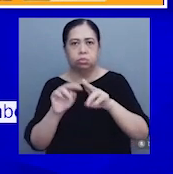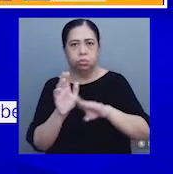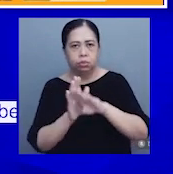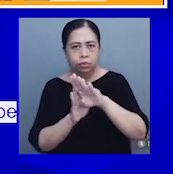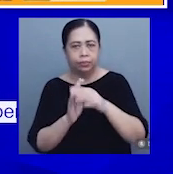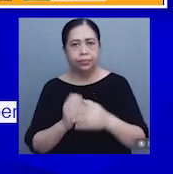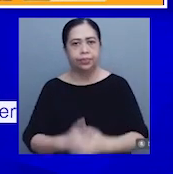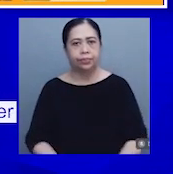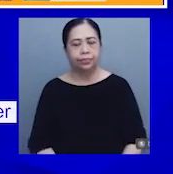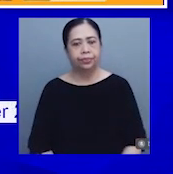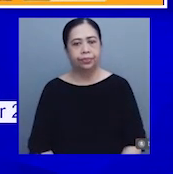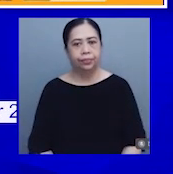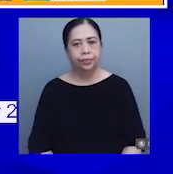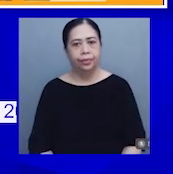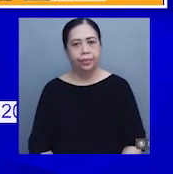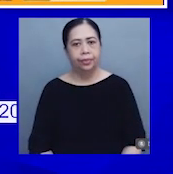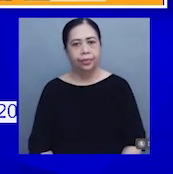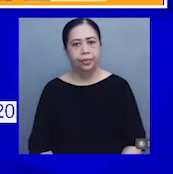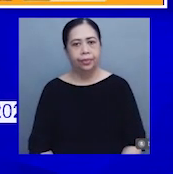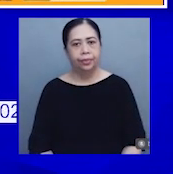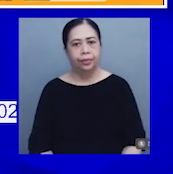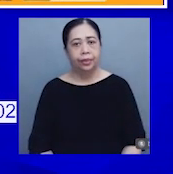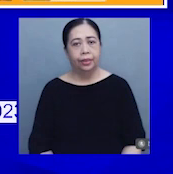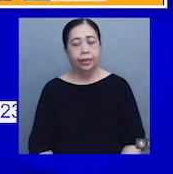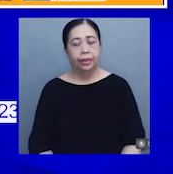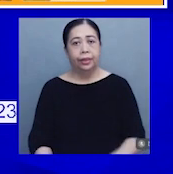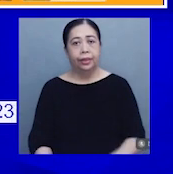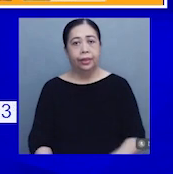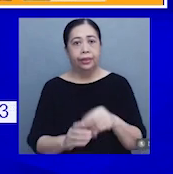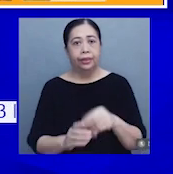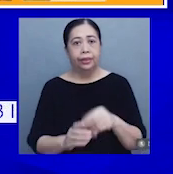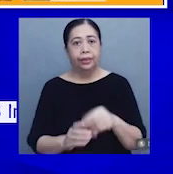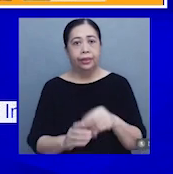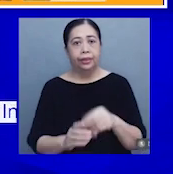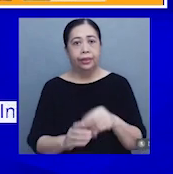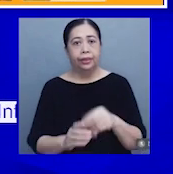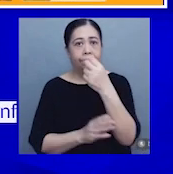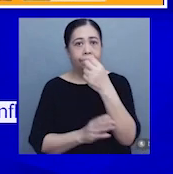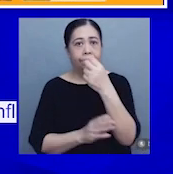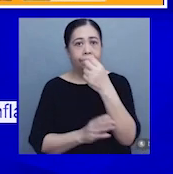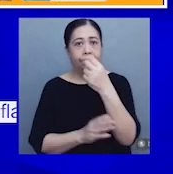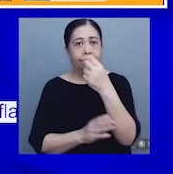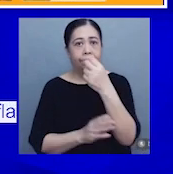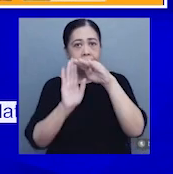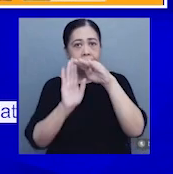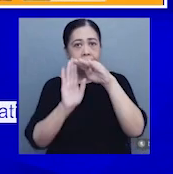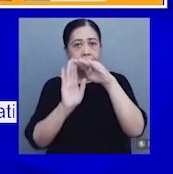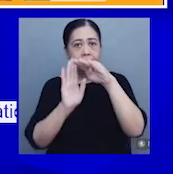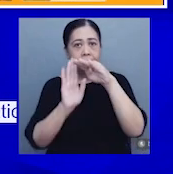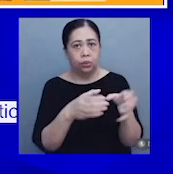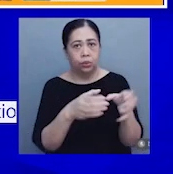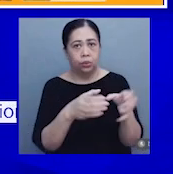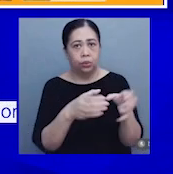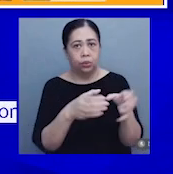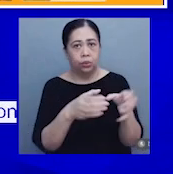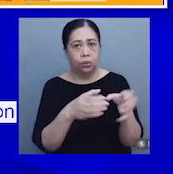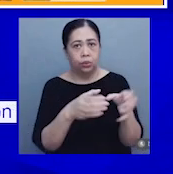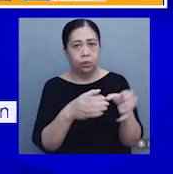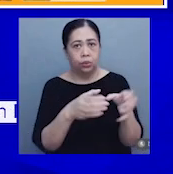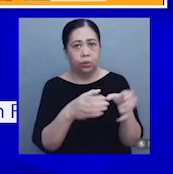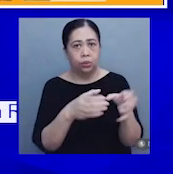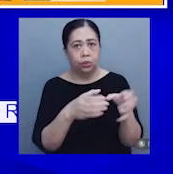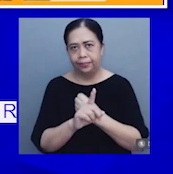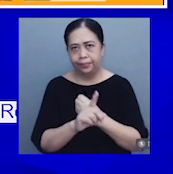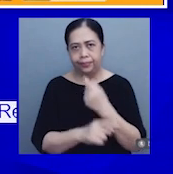Sa labing tatlong commodity groups, lima ang nagpakita ng mas mabilis na pagtaas ng presyo nitong September